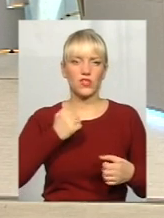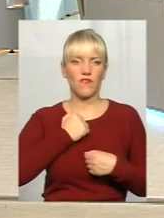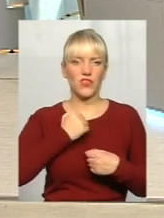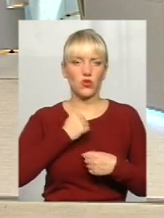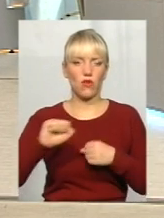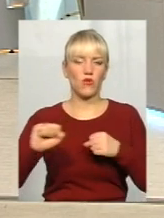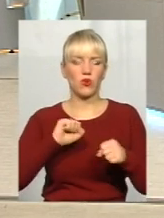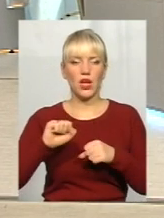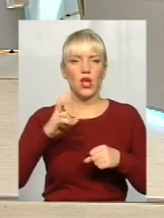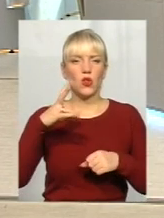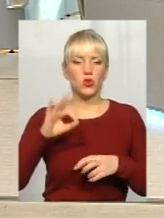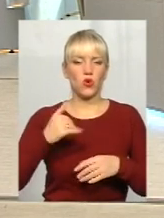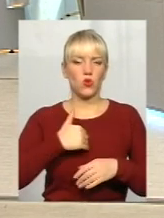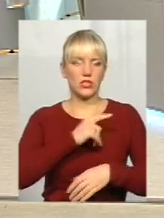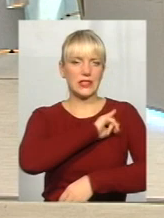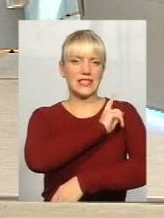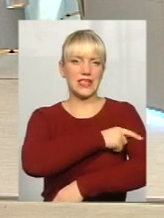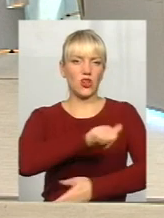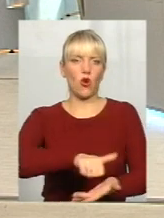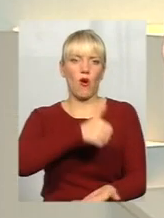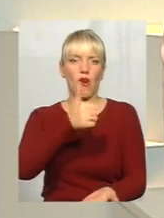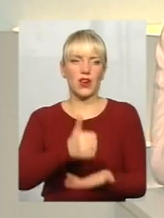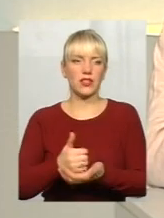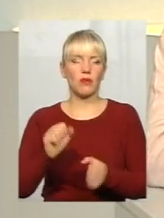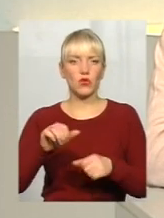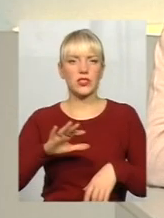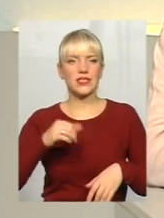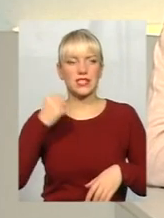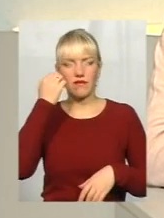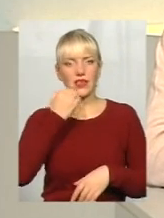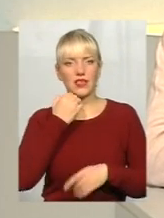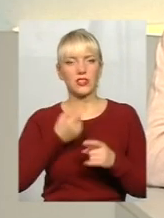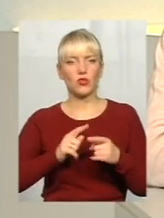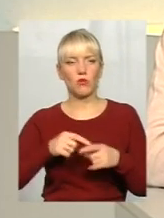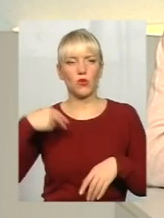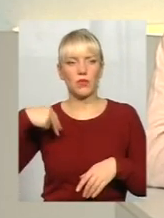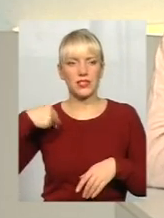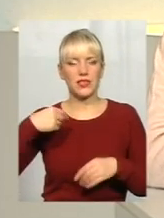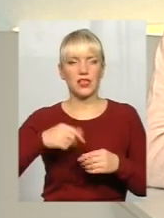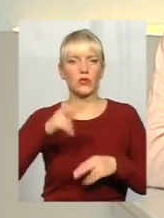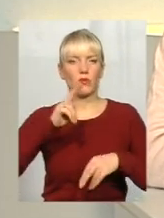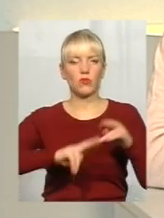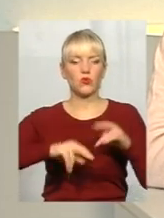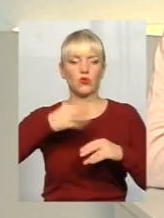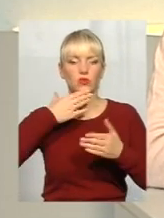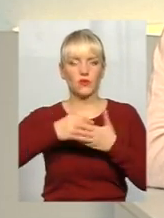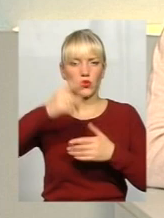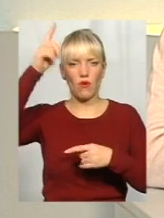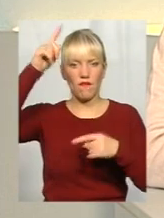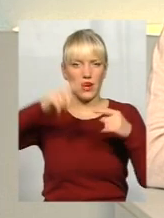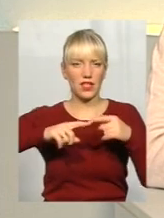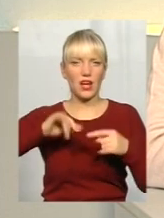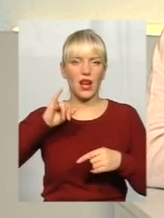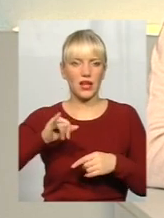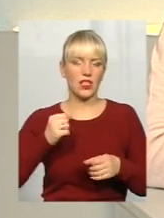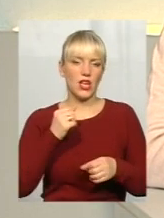сильного лідера. Можливо, якраз завдяки оцьому в нас президент, він будує свій вертикаль і стає отим сильним лідером. Можливо, це